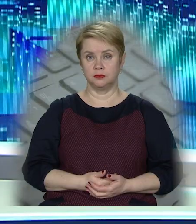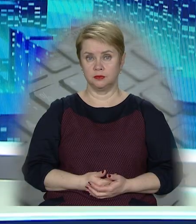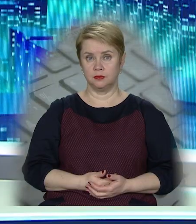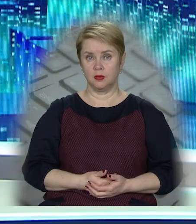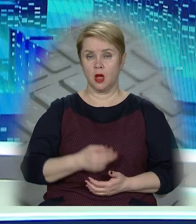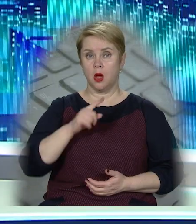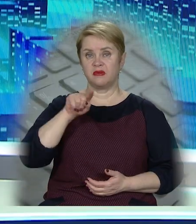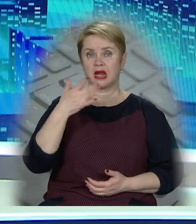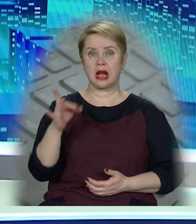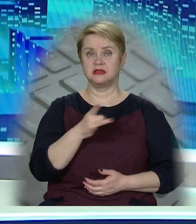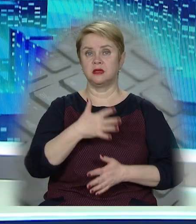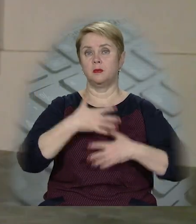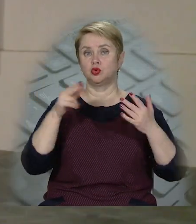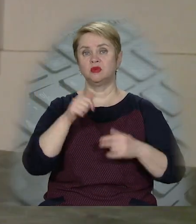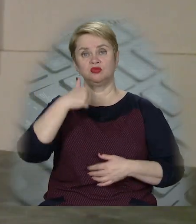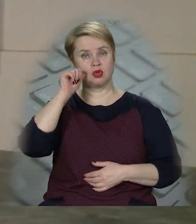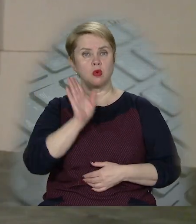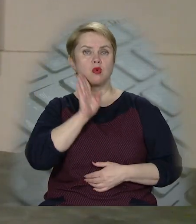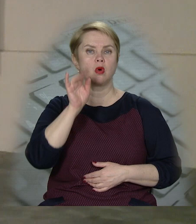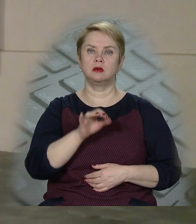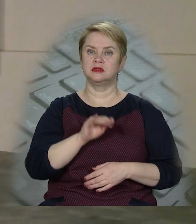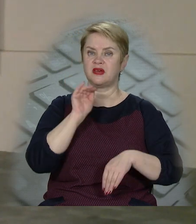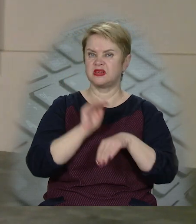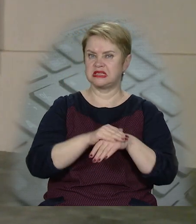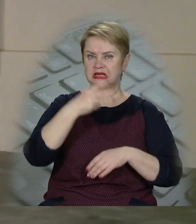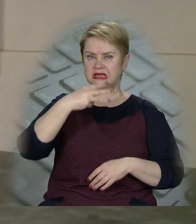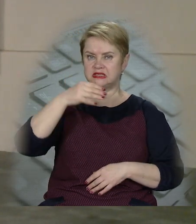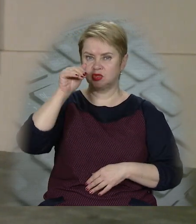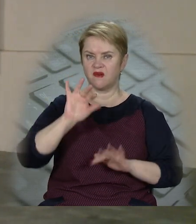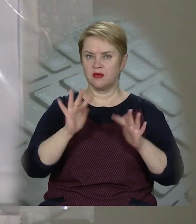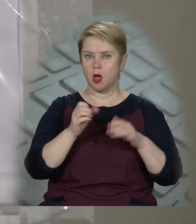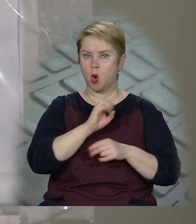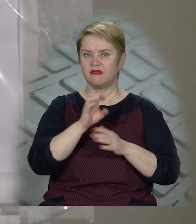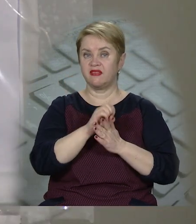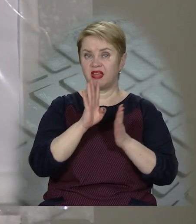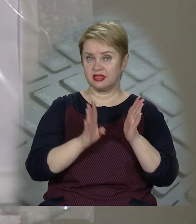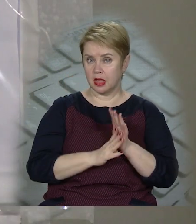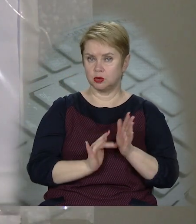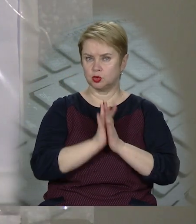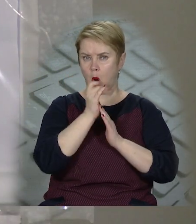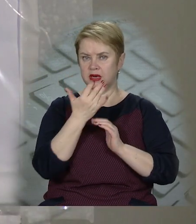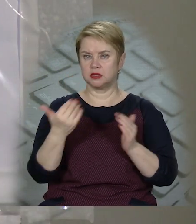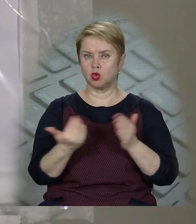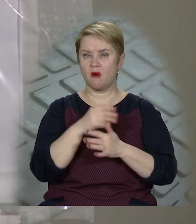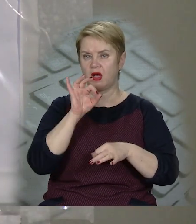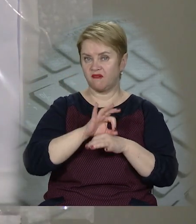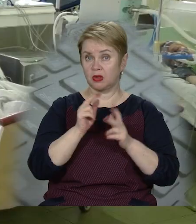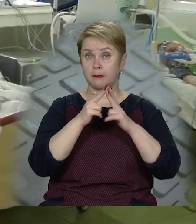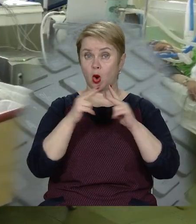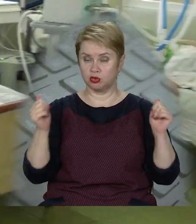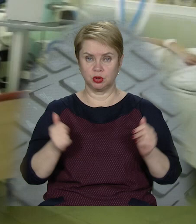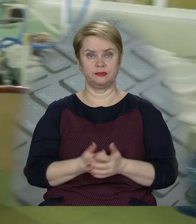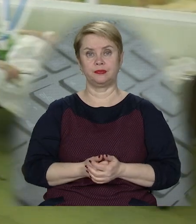У півтора рази більше, ніж учора. На ранок в Україні зафіксували майже 30 тисяч випадків COVID-19. Зросла кількість нових хворих і на